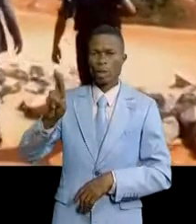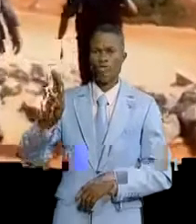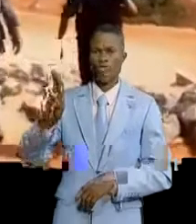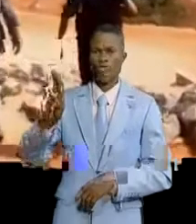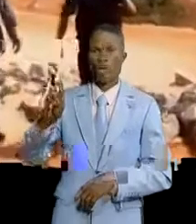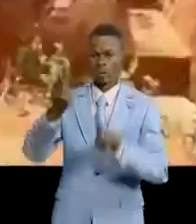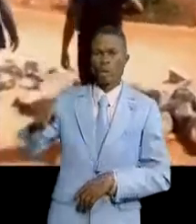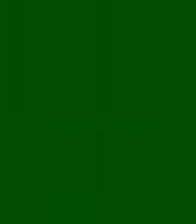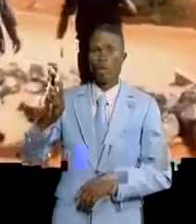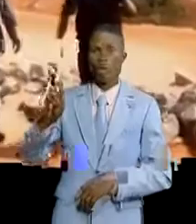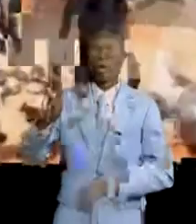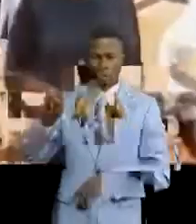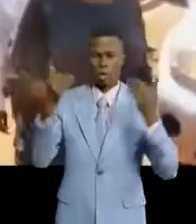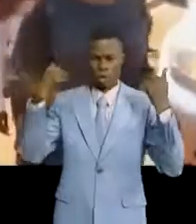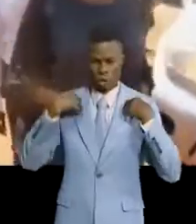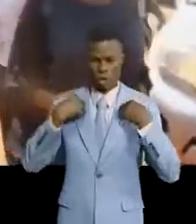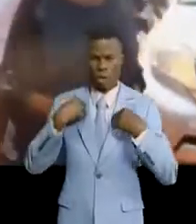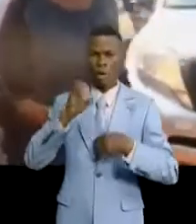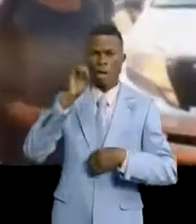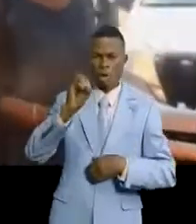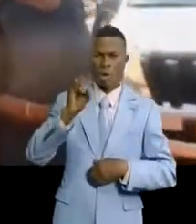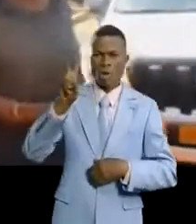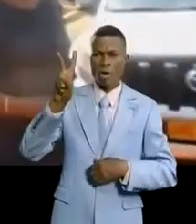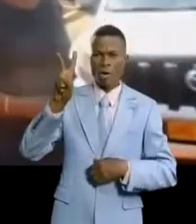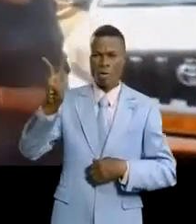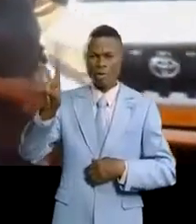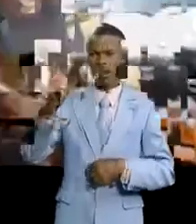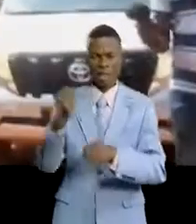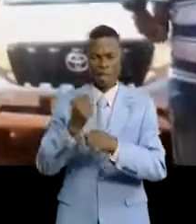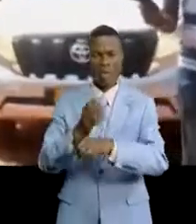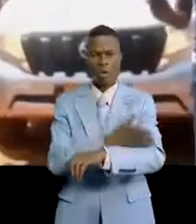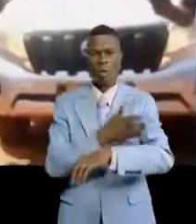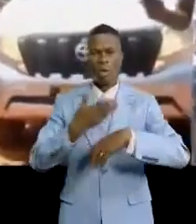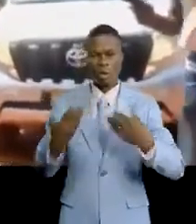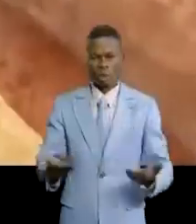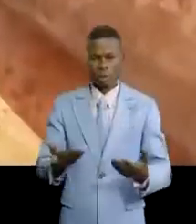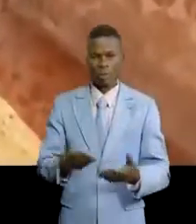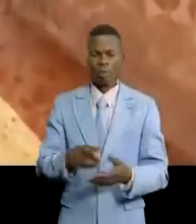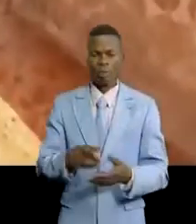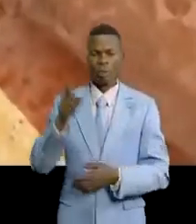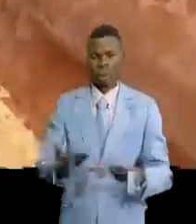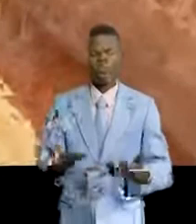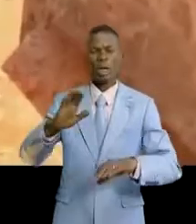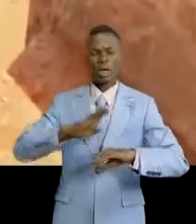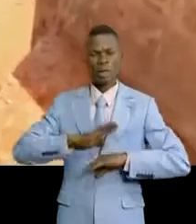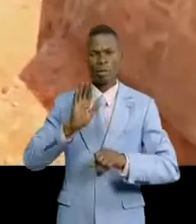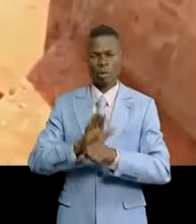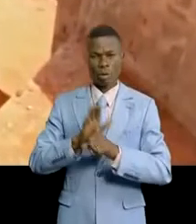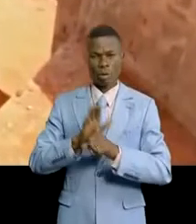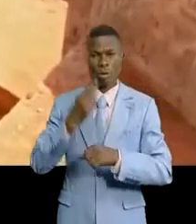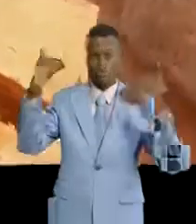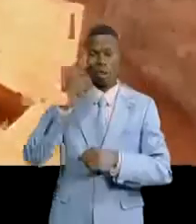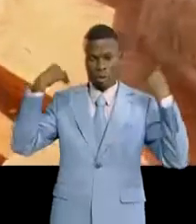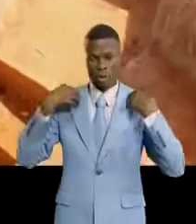de l'OVD Trésor Kachala sur l'évolution des travaux. Trésor Kachala s'est dit de voir l'autorité